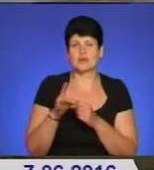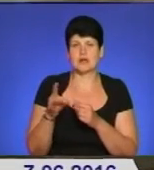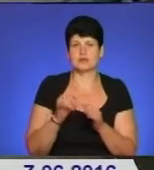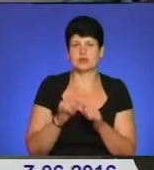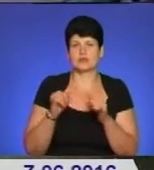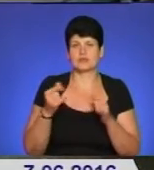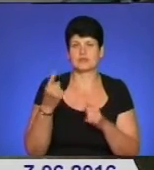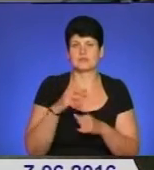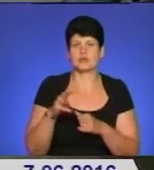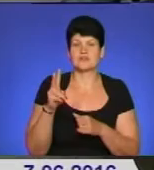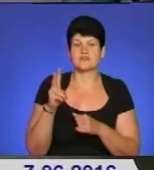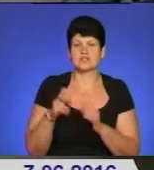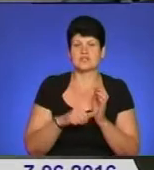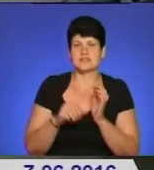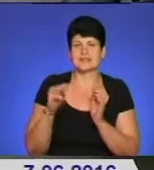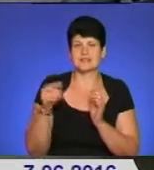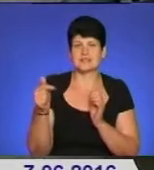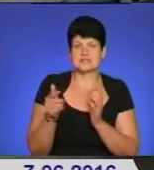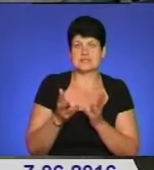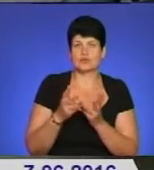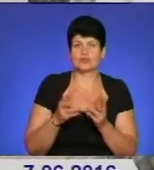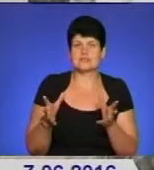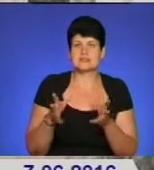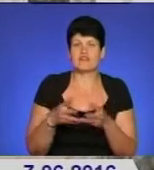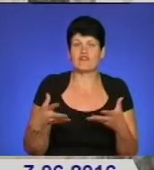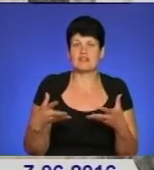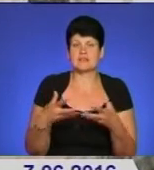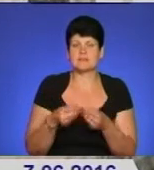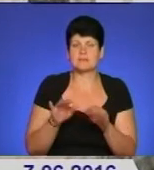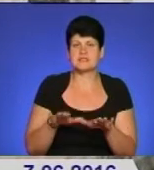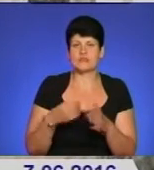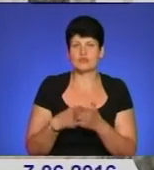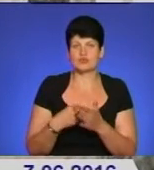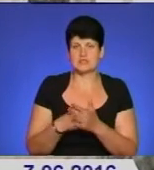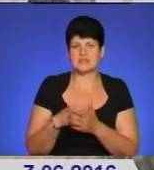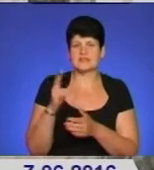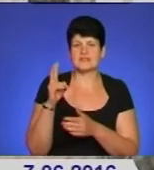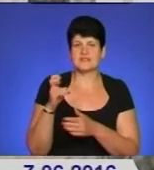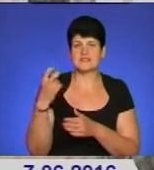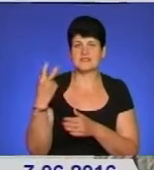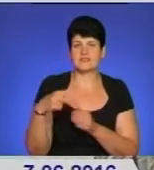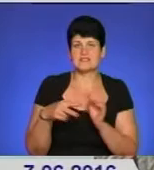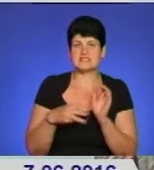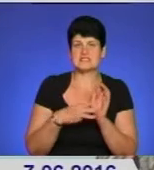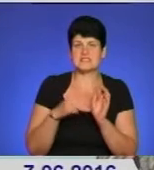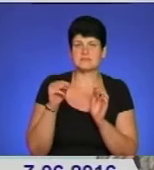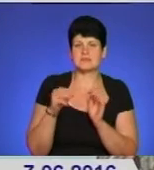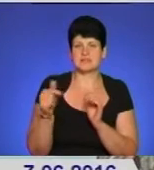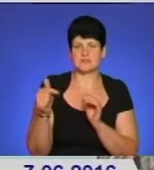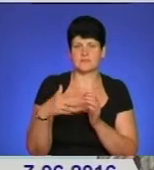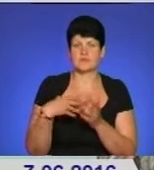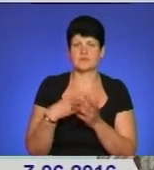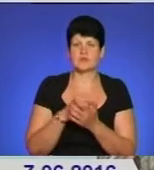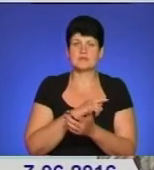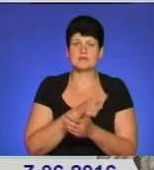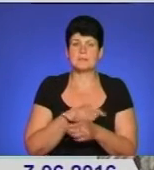260 тисяч гривень та за рахунок співфінансування з місцевого бюджету 228 тисяч гривень. Власними силами